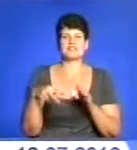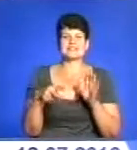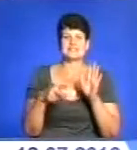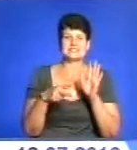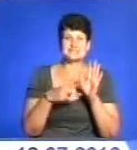центнерів з гектару.